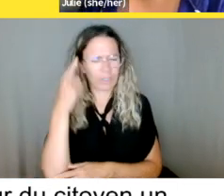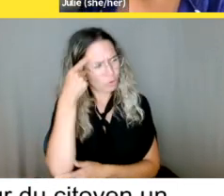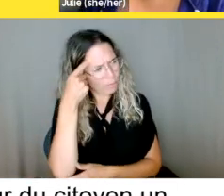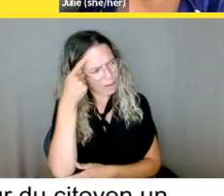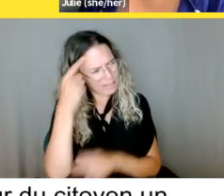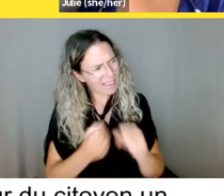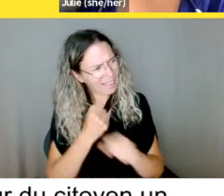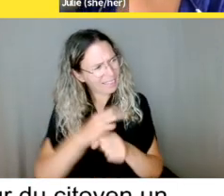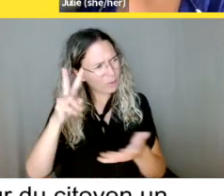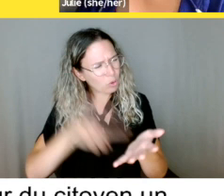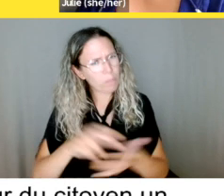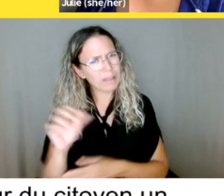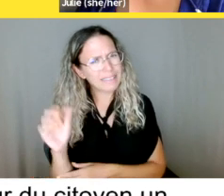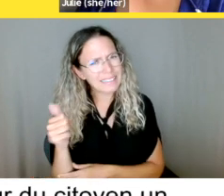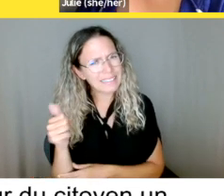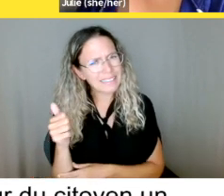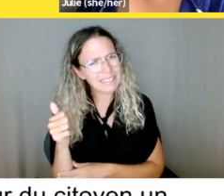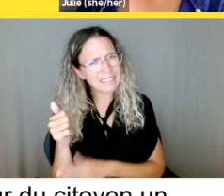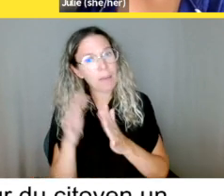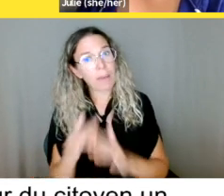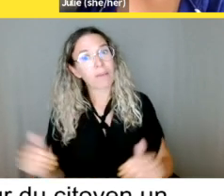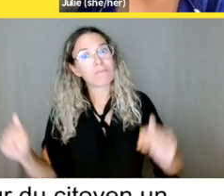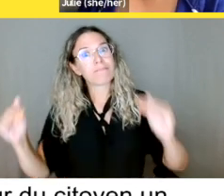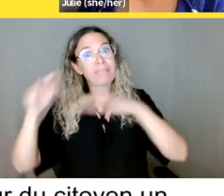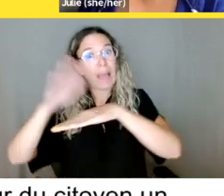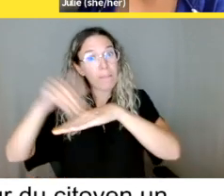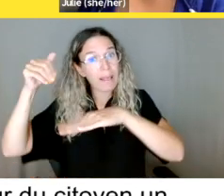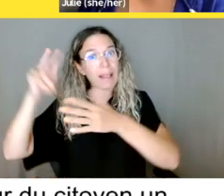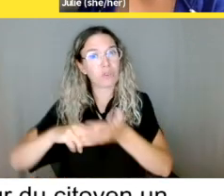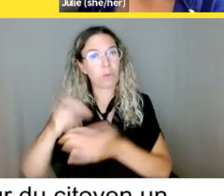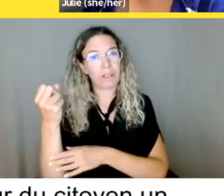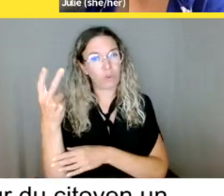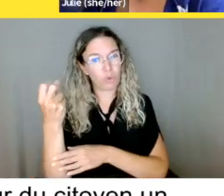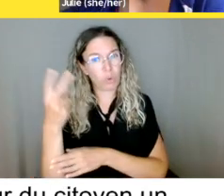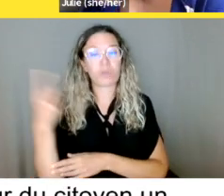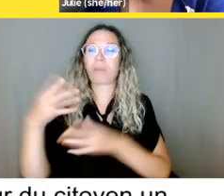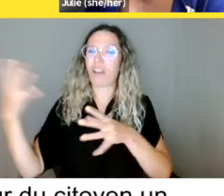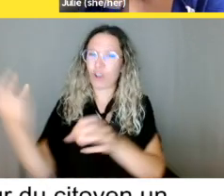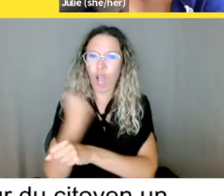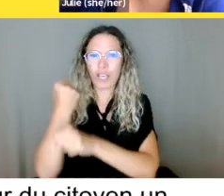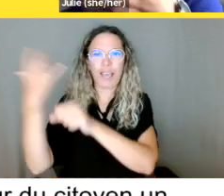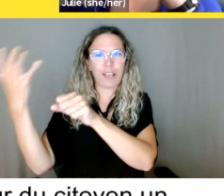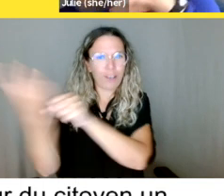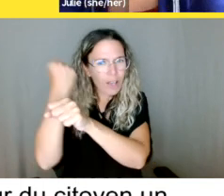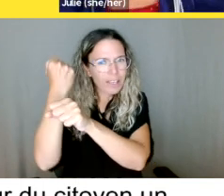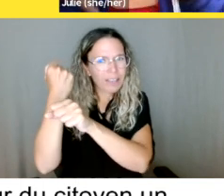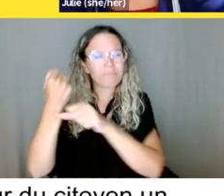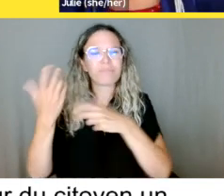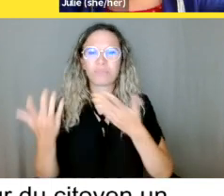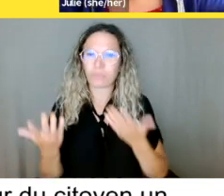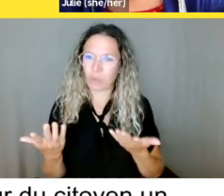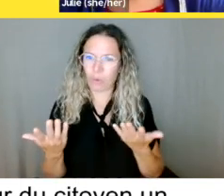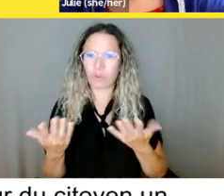gagné sa cause. Donc, c'est quelque chose qui est intéressant à lire parce que c'est une personne, oui, une personne